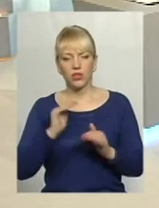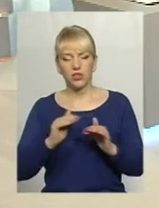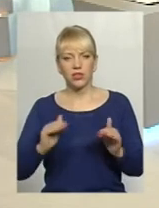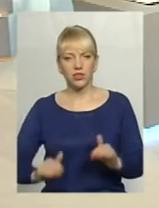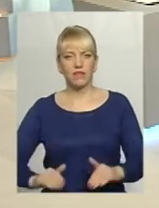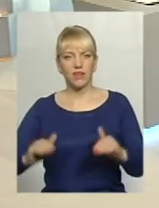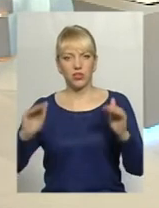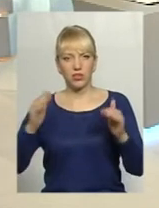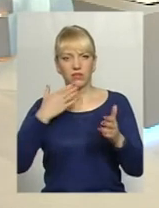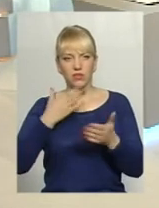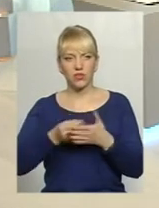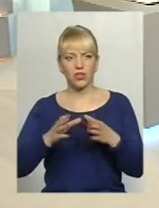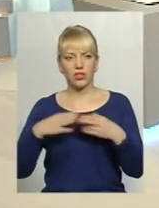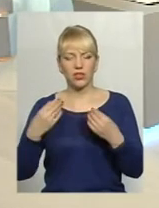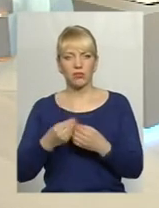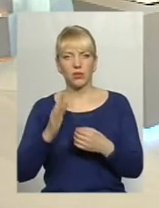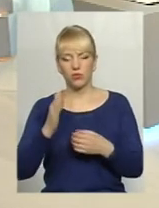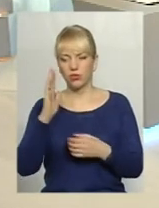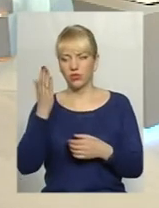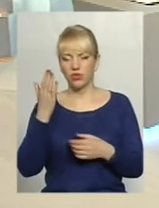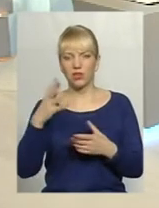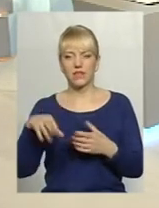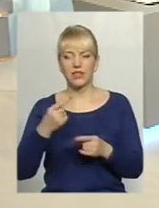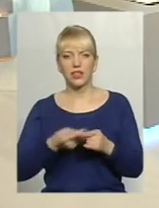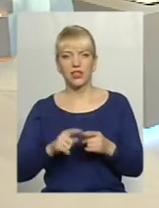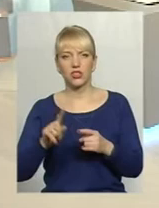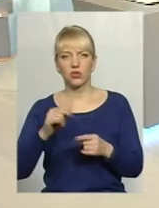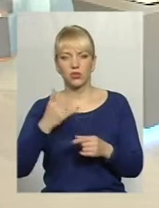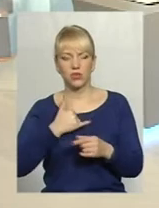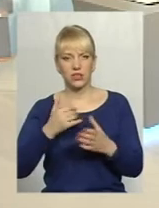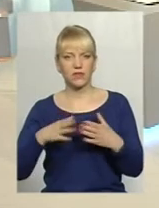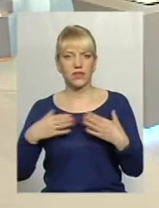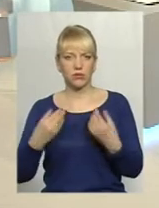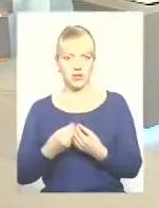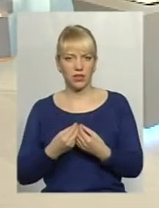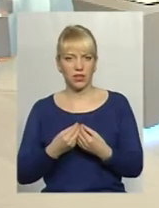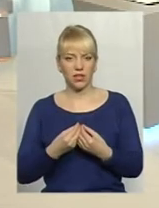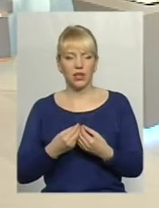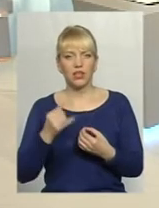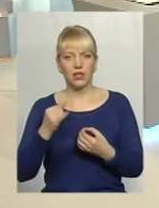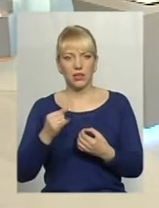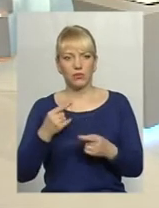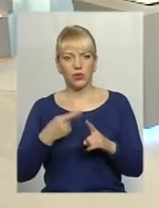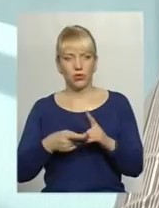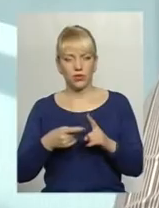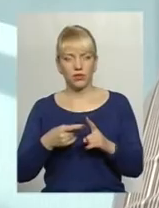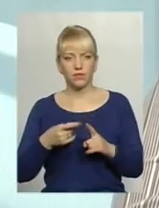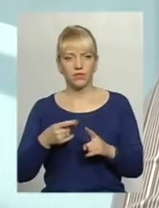вони в своїй сім'ї будуть відзеркалювати все те саме, що вони отримали в батьківській сім'ї, плюс ще і,